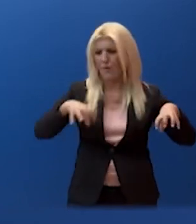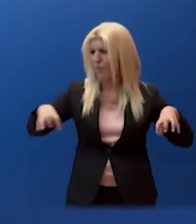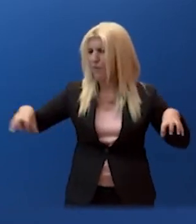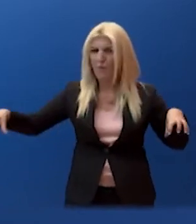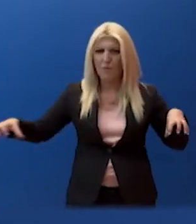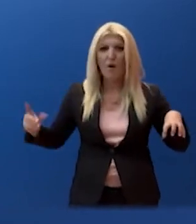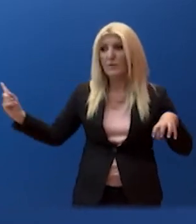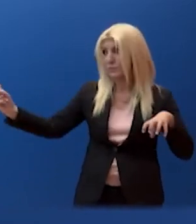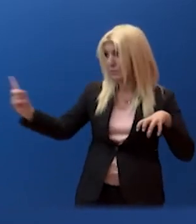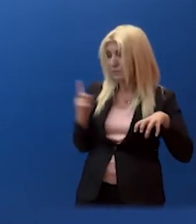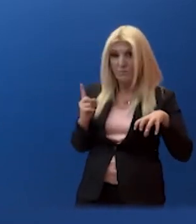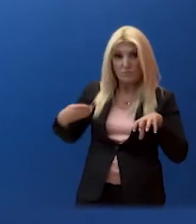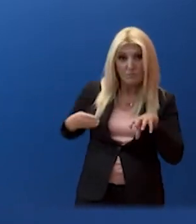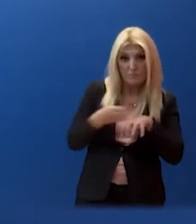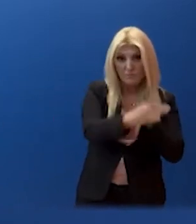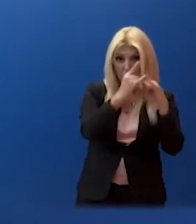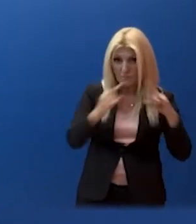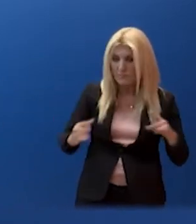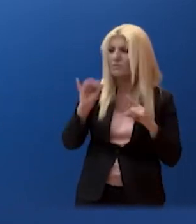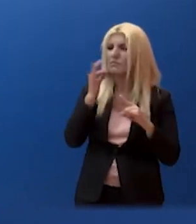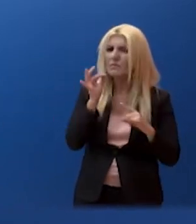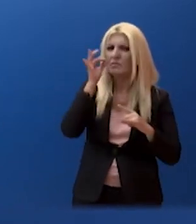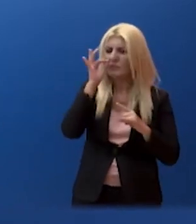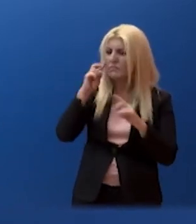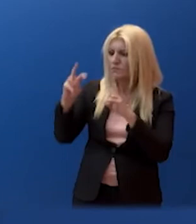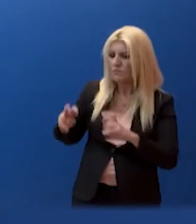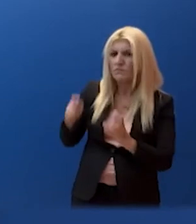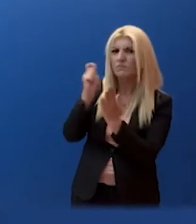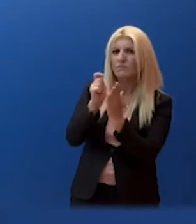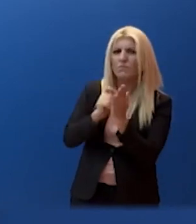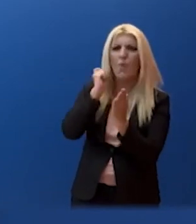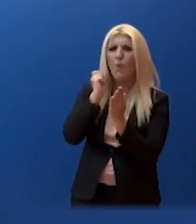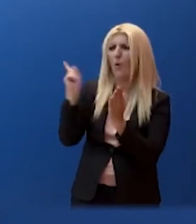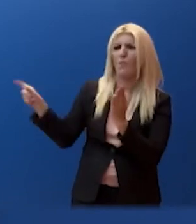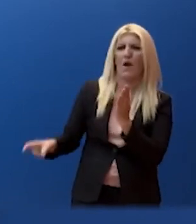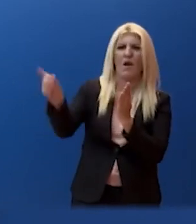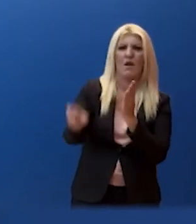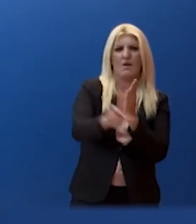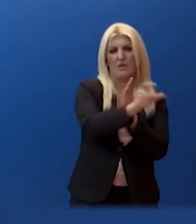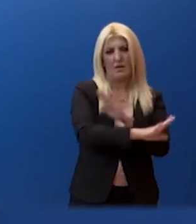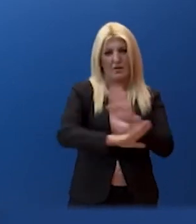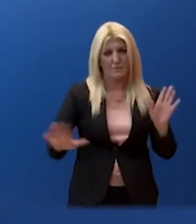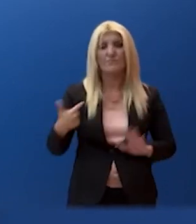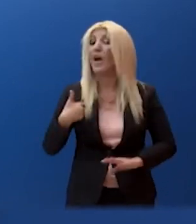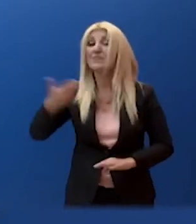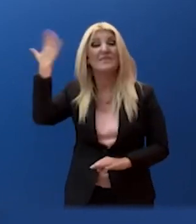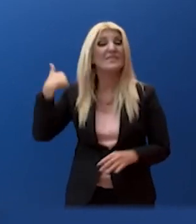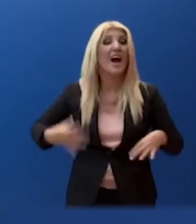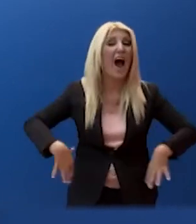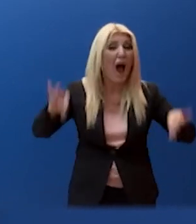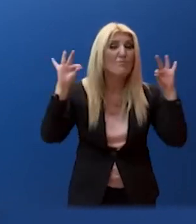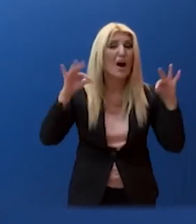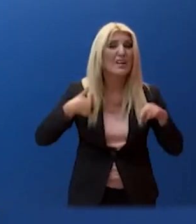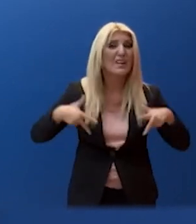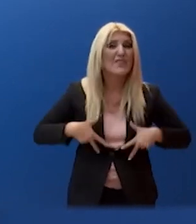καταγραφής. Συνεχίζουμε υλοποιώντας το τρίπτυχο που είχαμε θέσει εξ αρχής. Στέγαση, σύτηση,